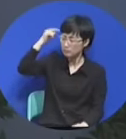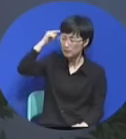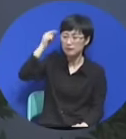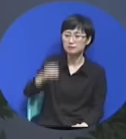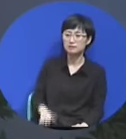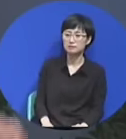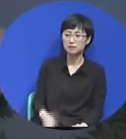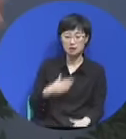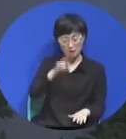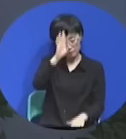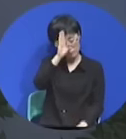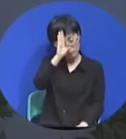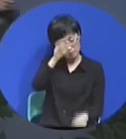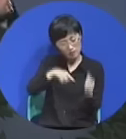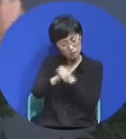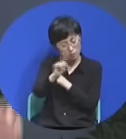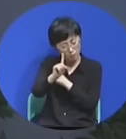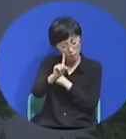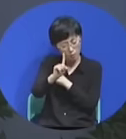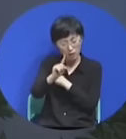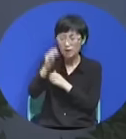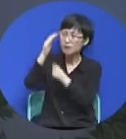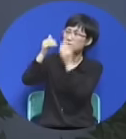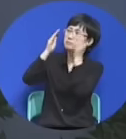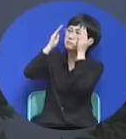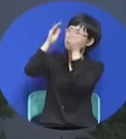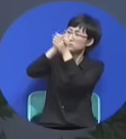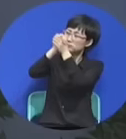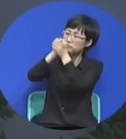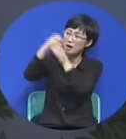여러분 오늘 하나님의 음성을 들으셔야 돼요.